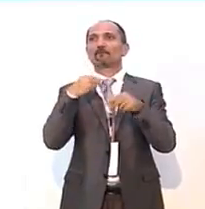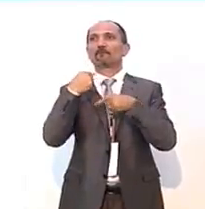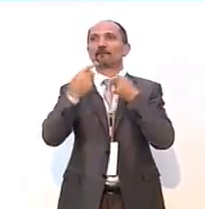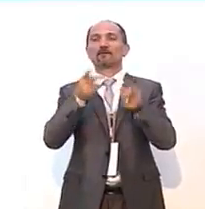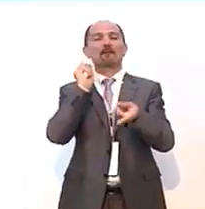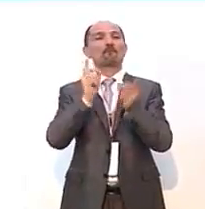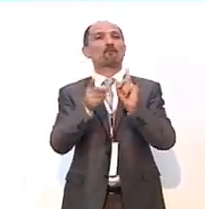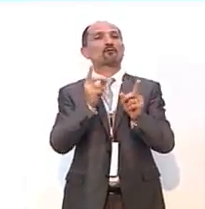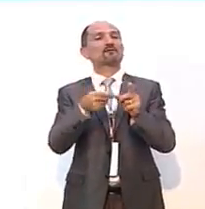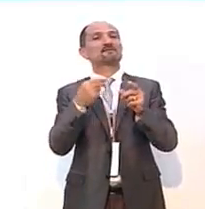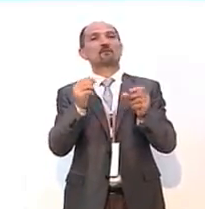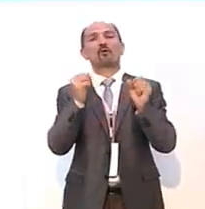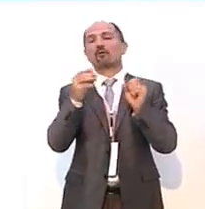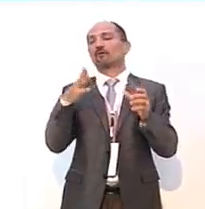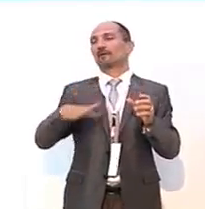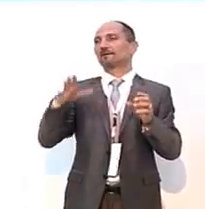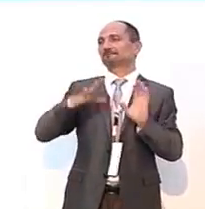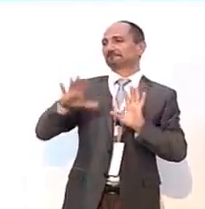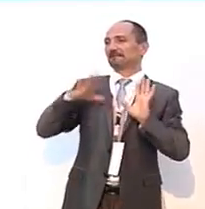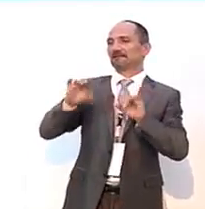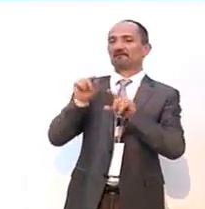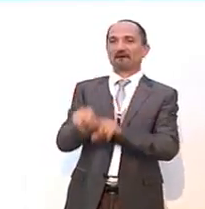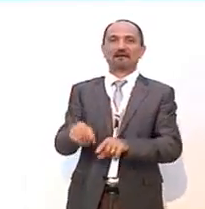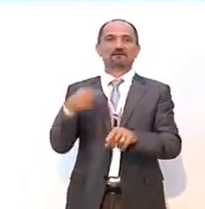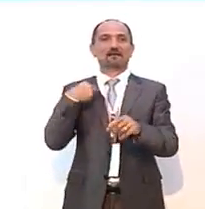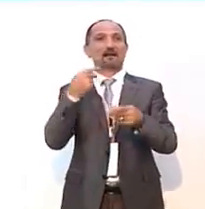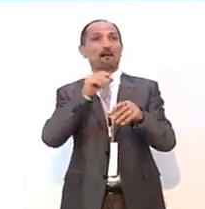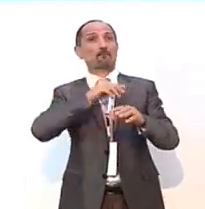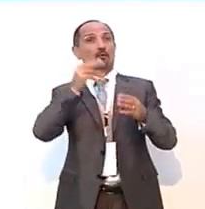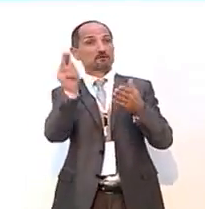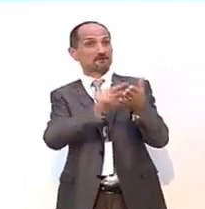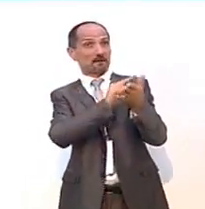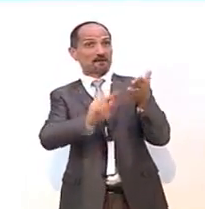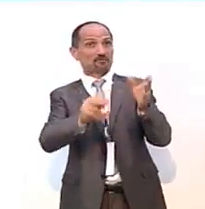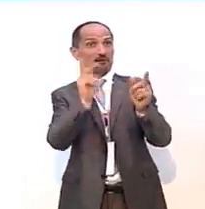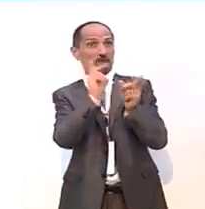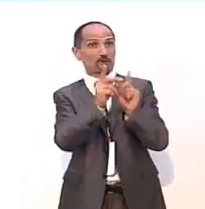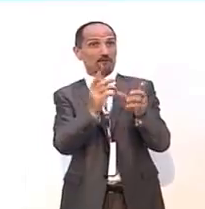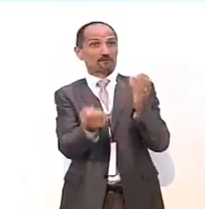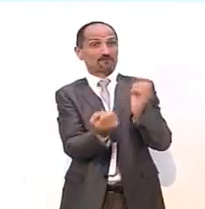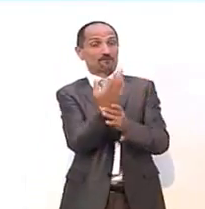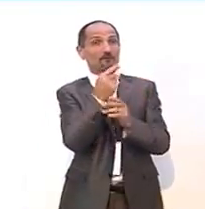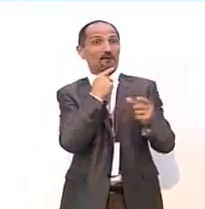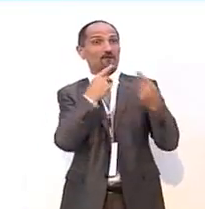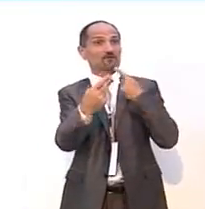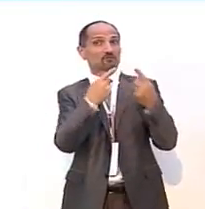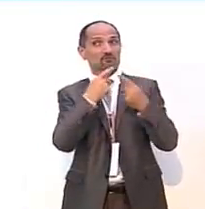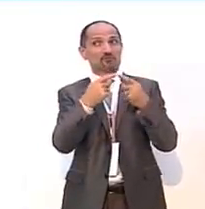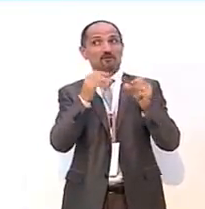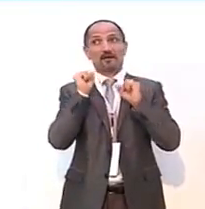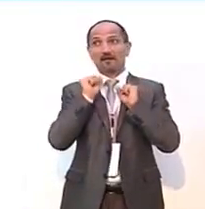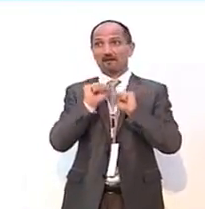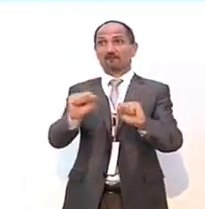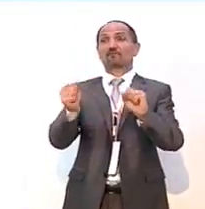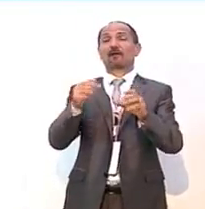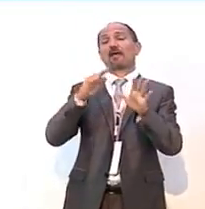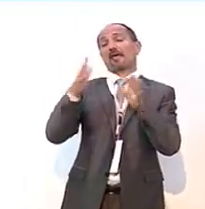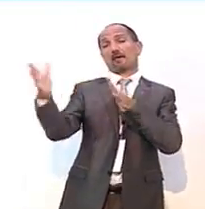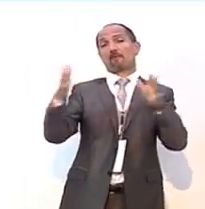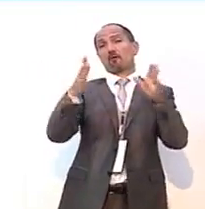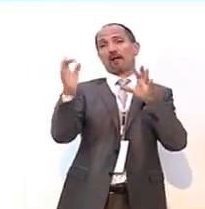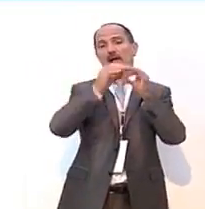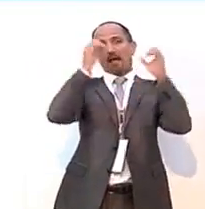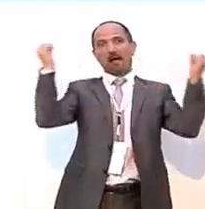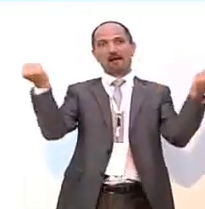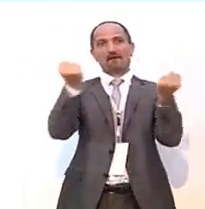populismi o peggio dell'indifferenza. Allora le prossime elezioni politiche svilupperanno una discussione che reputiamo epocale sui